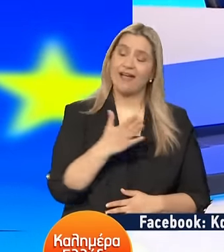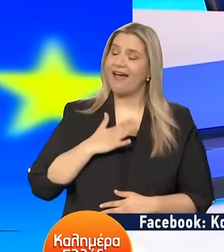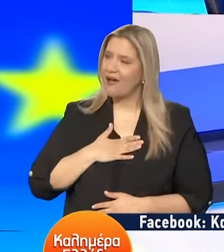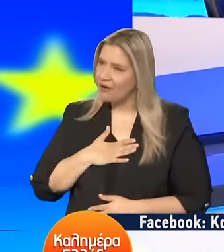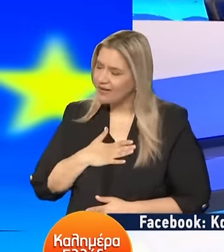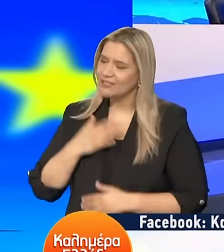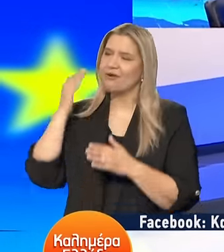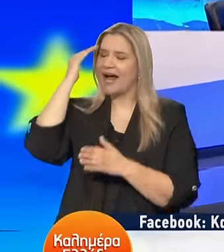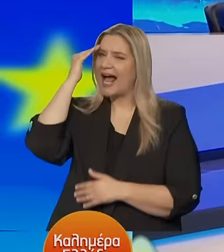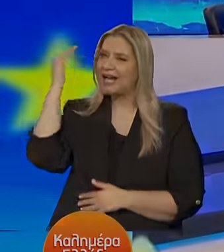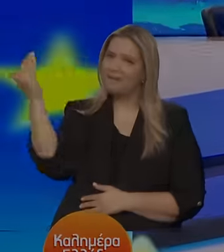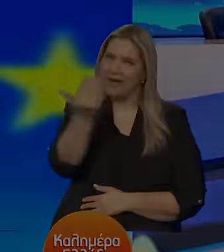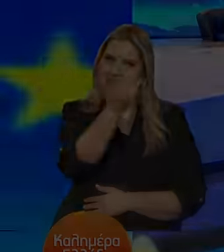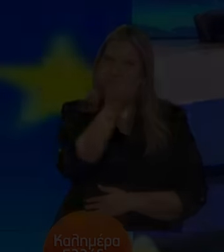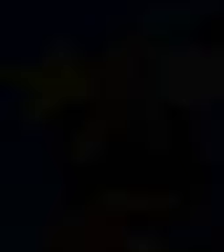ευχαριστώ Καλημέρα σε εσάς και στους τηλεθέτες σας Υπότιτλοι